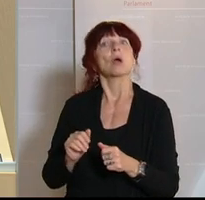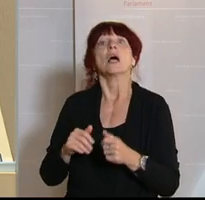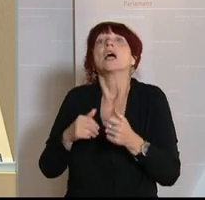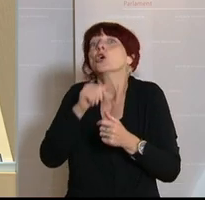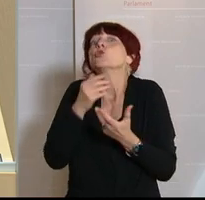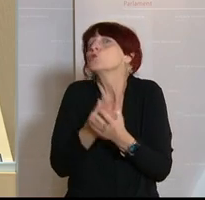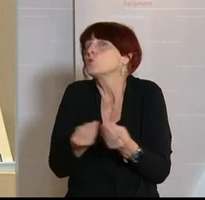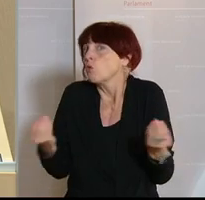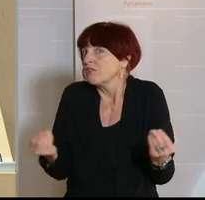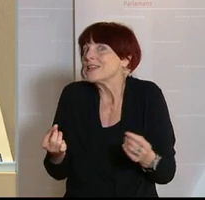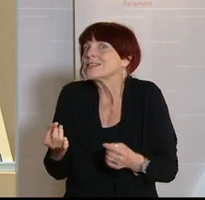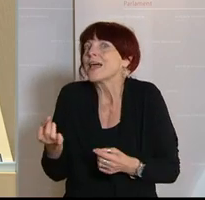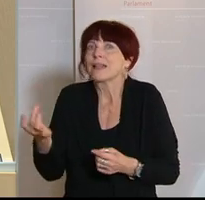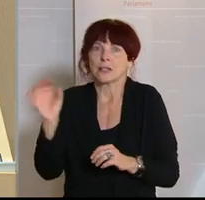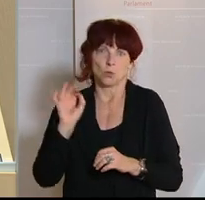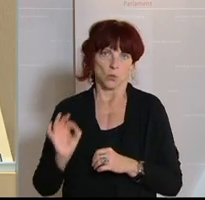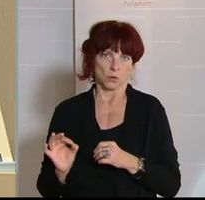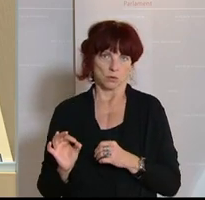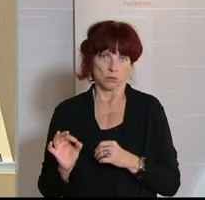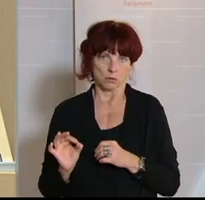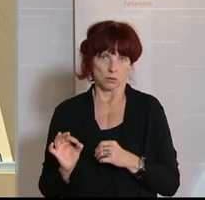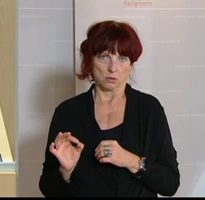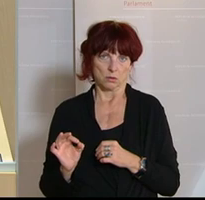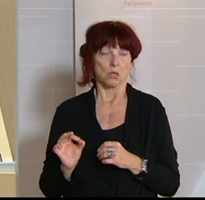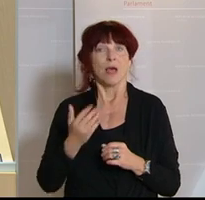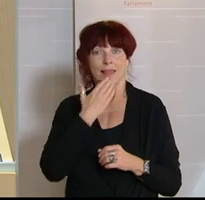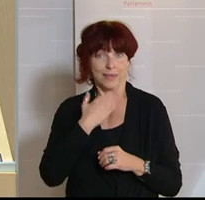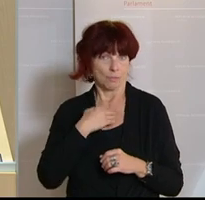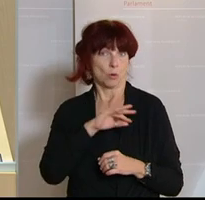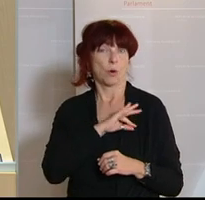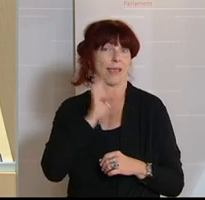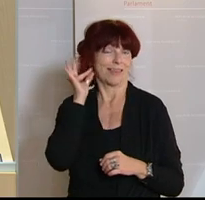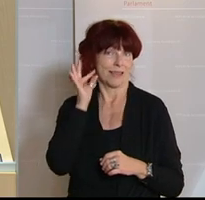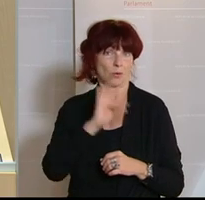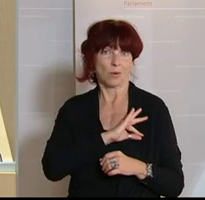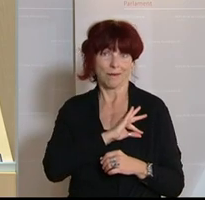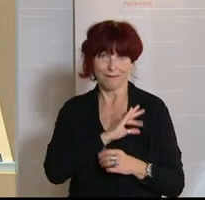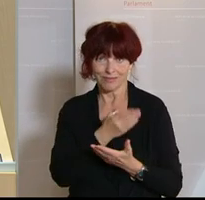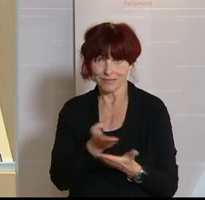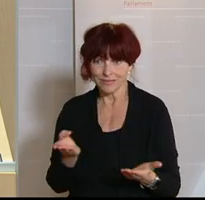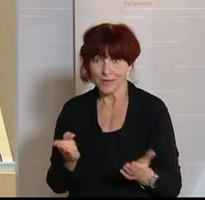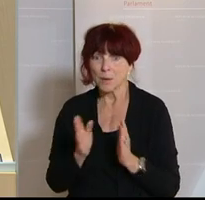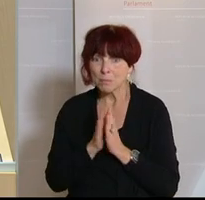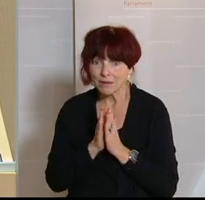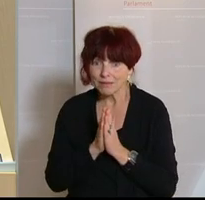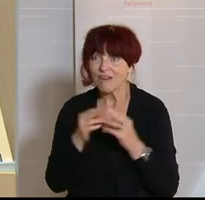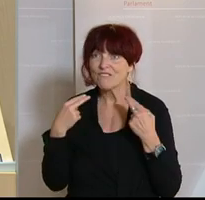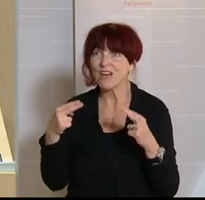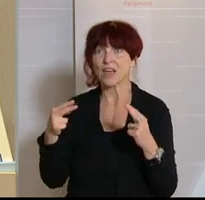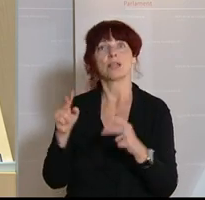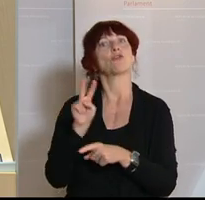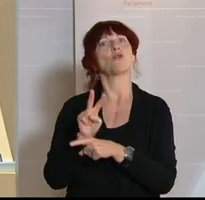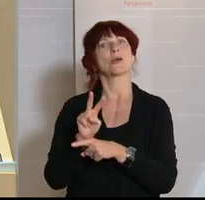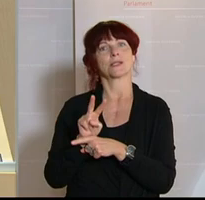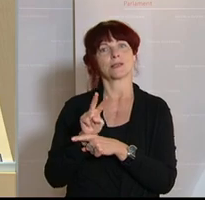tut selten gut, meine Herren Kollegen und Kolleginnen natürlich. Seien wir weiterhin vorsichtig, arbeiten wir